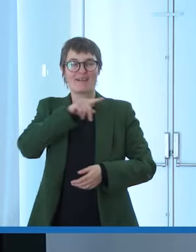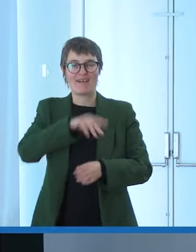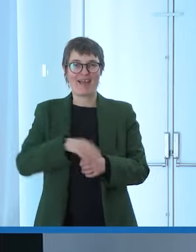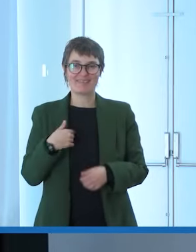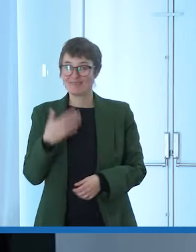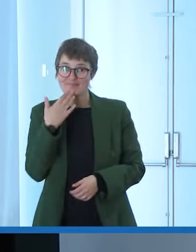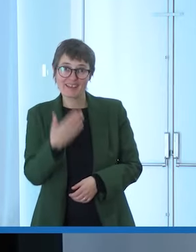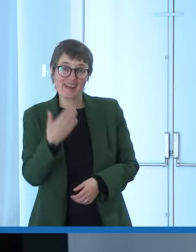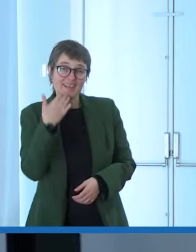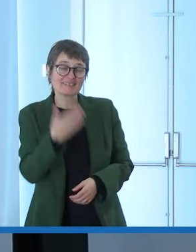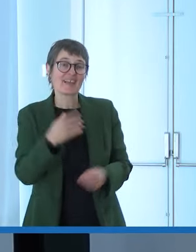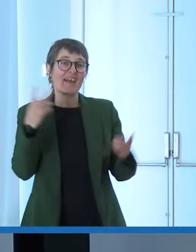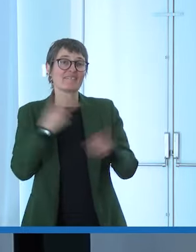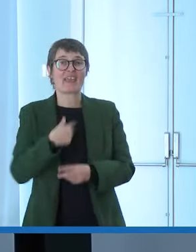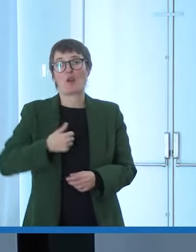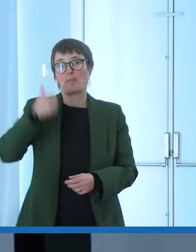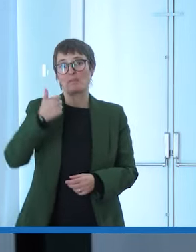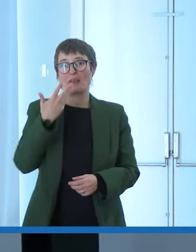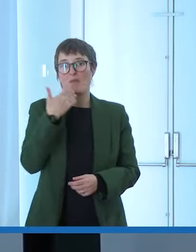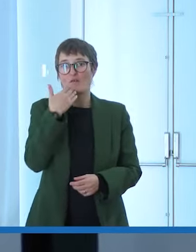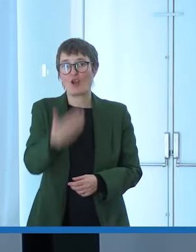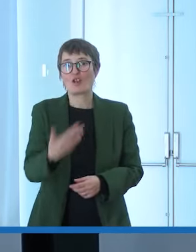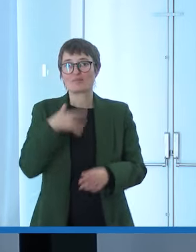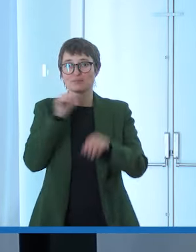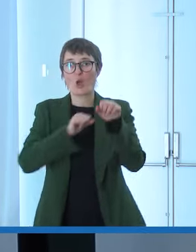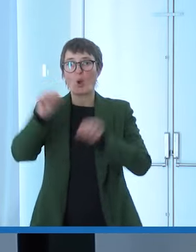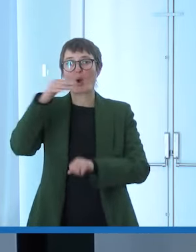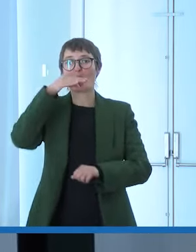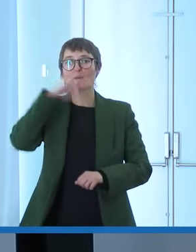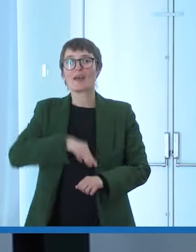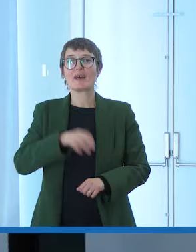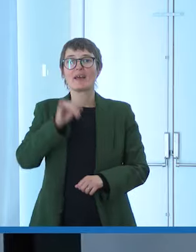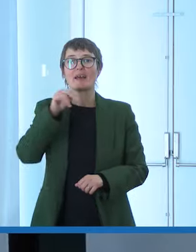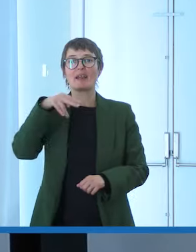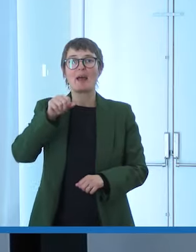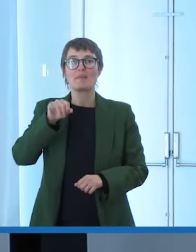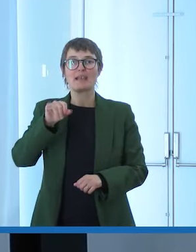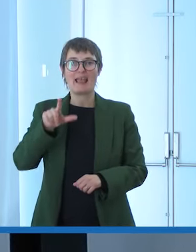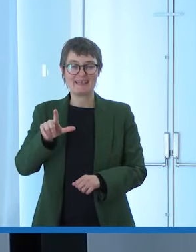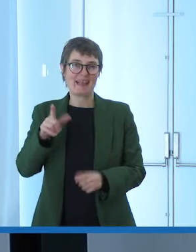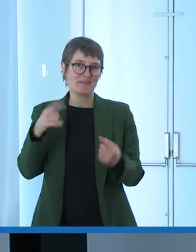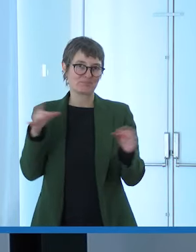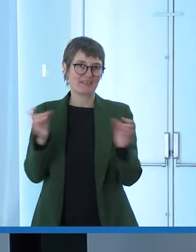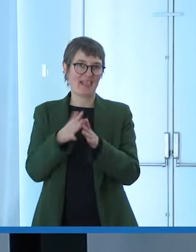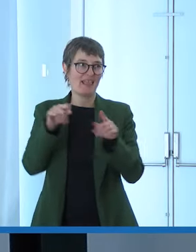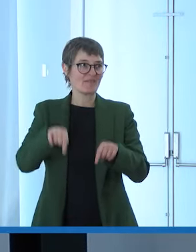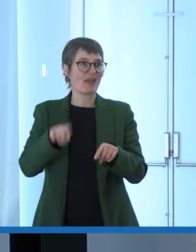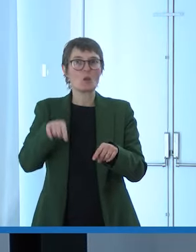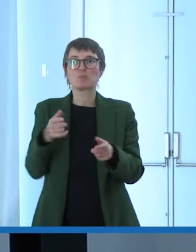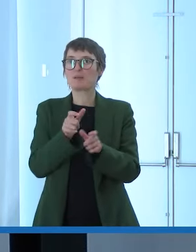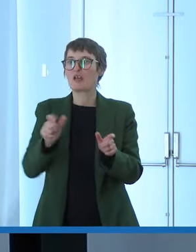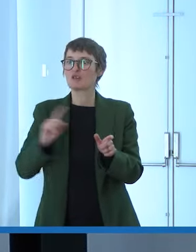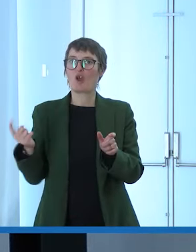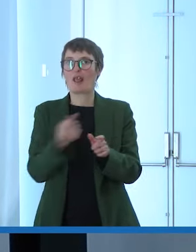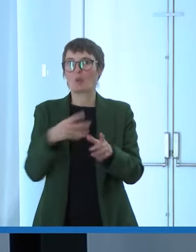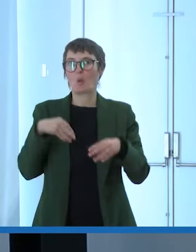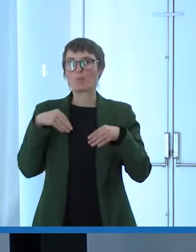volevo ringraziare Superabile e Inaril per questo evento e tutte le persone che hanno partecipato alla